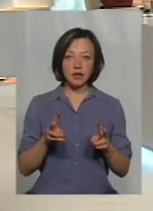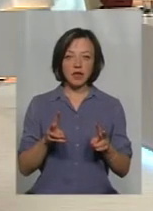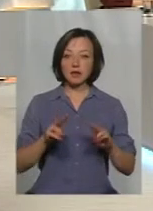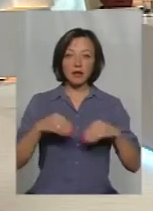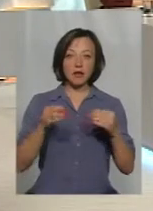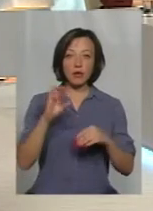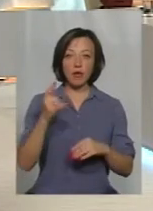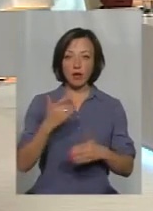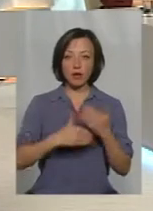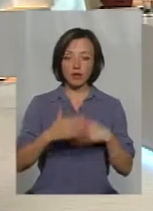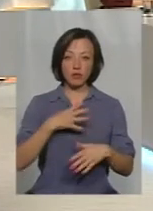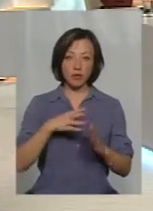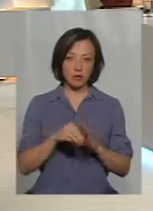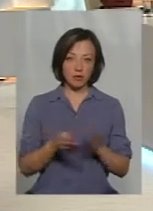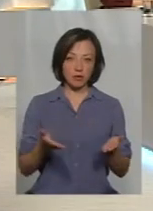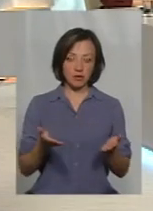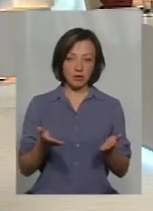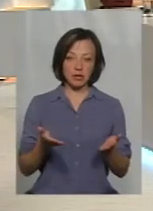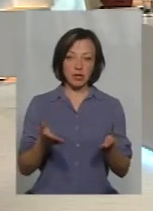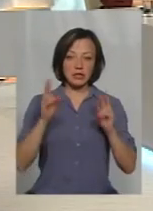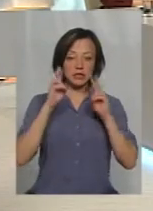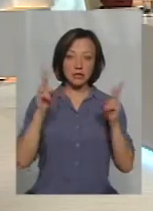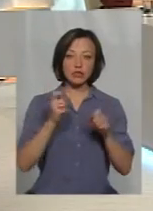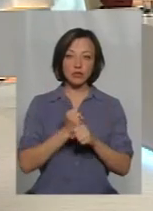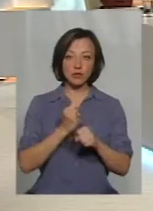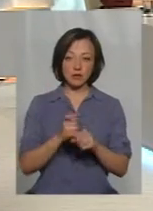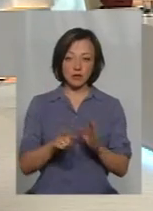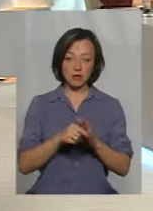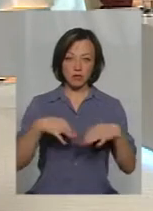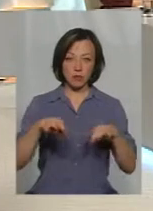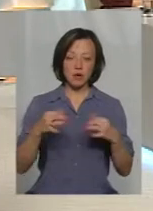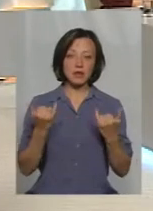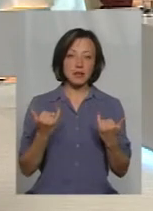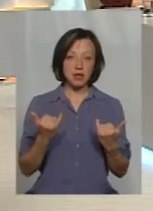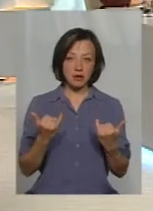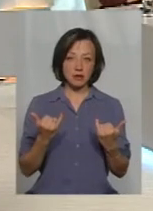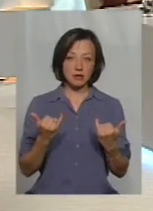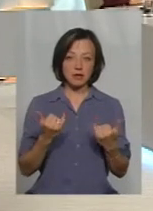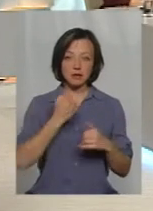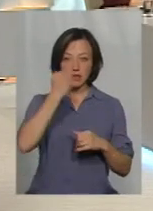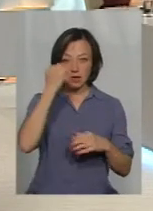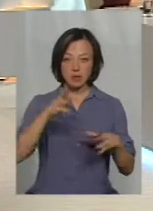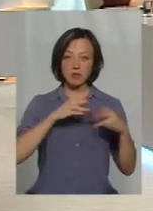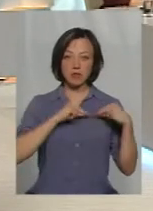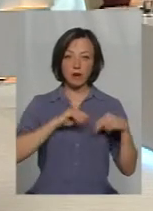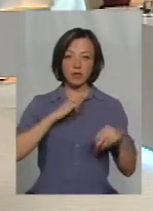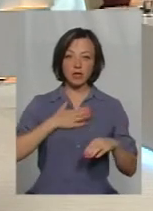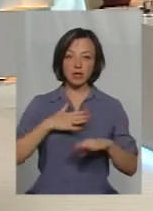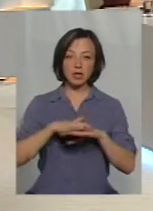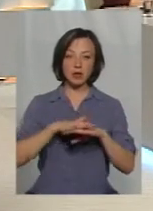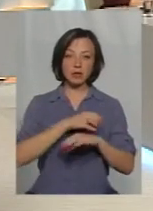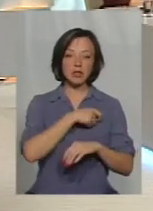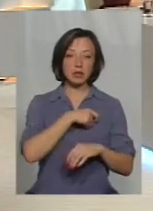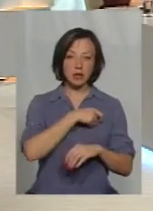доведе Господь, бо інвалід помер. І тоді не знає, що робити з автомобілем. Зараз, завдяки співпраці з нашими народними